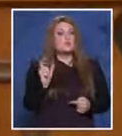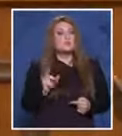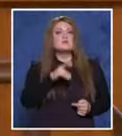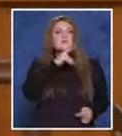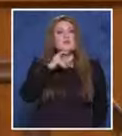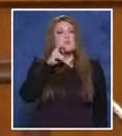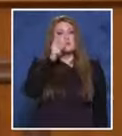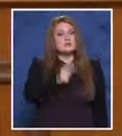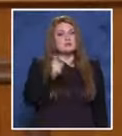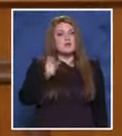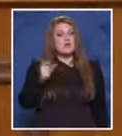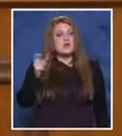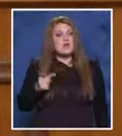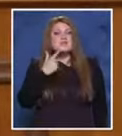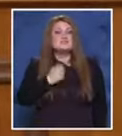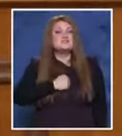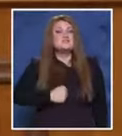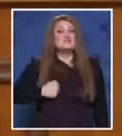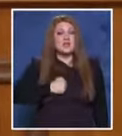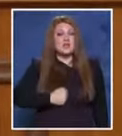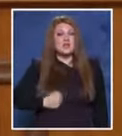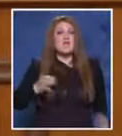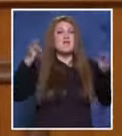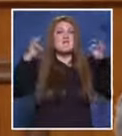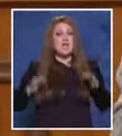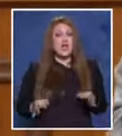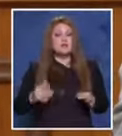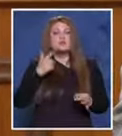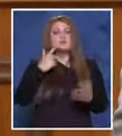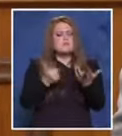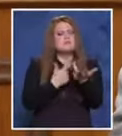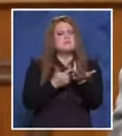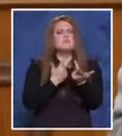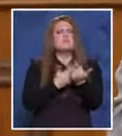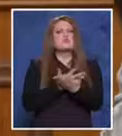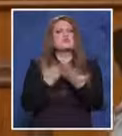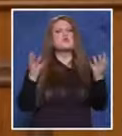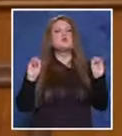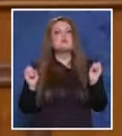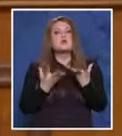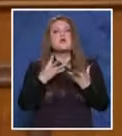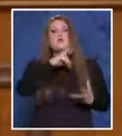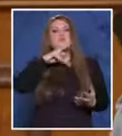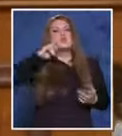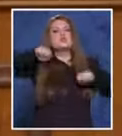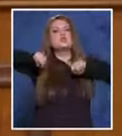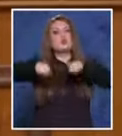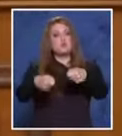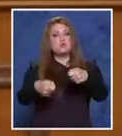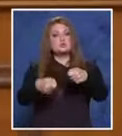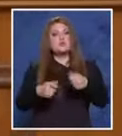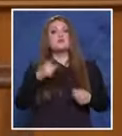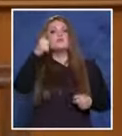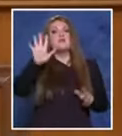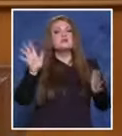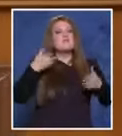полицаите, което за съжаление е вярно за повечето случаи на полицейско насилие. То става в